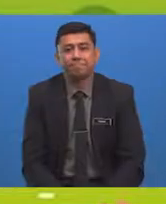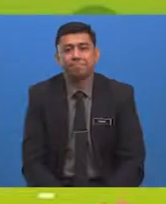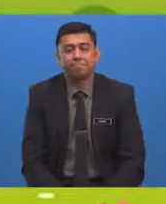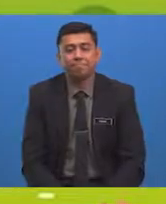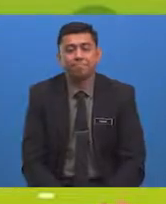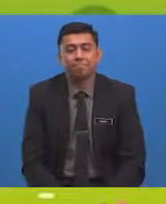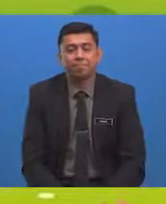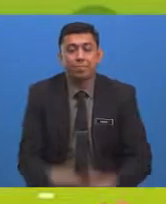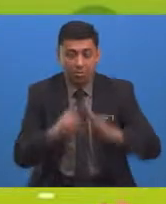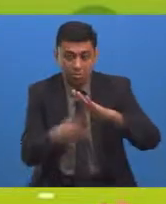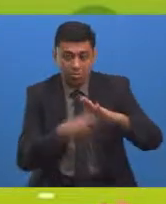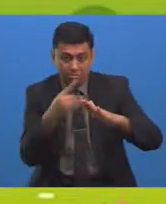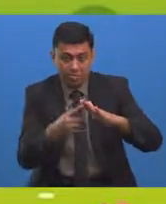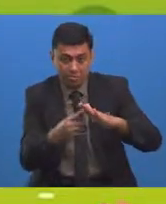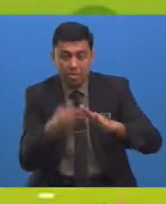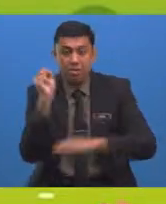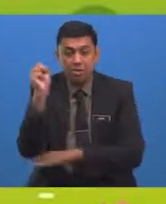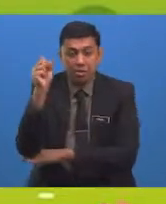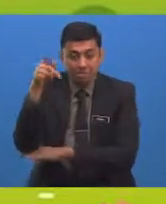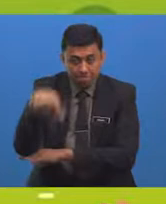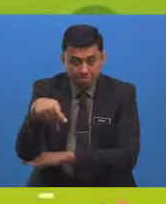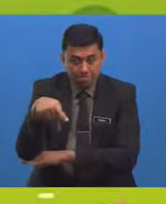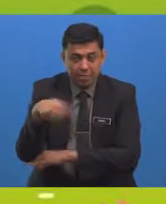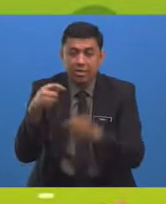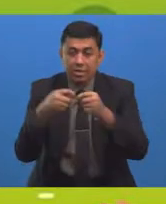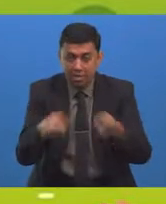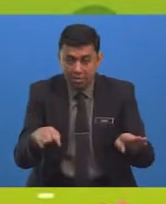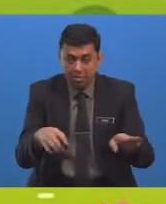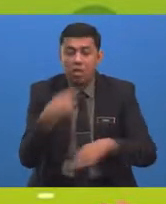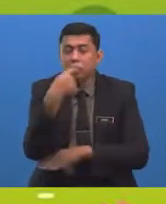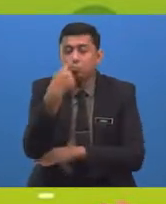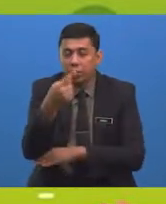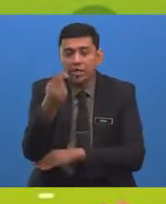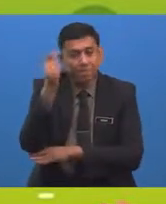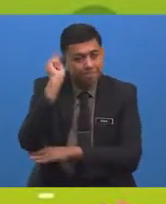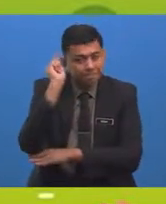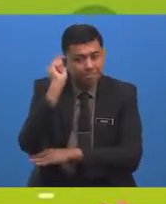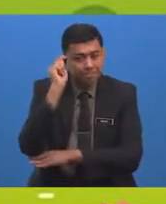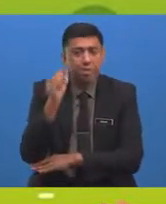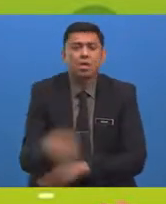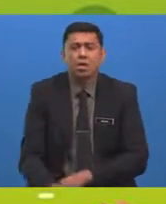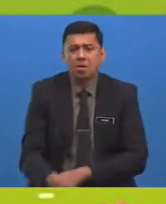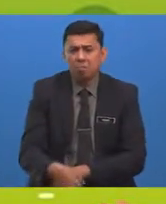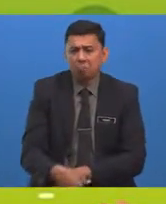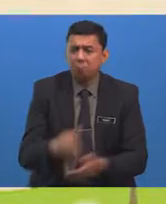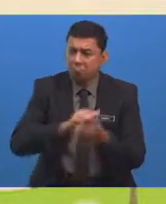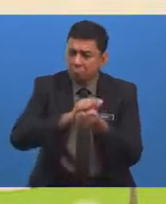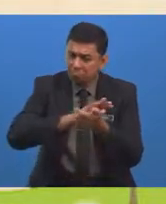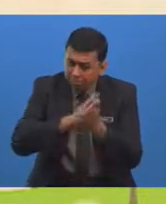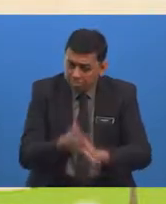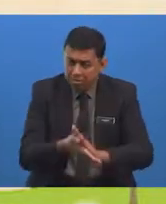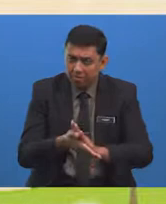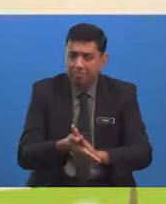Berdasarkan standar pembelajaran yang telah cikgu sebutkan tadi Maka Terdapat